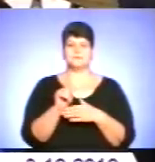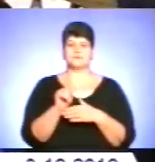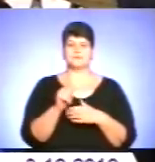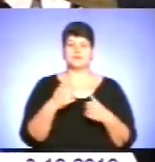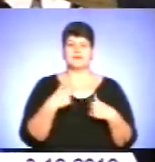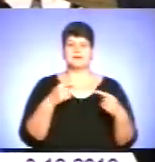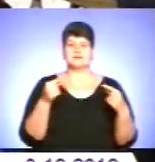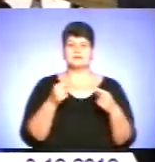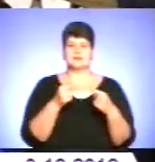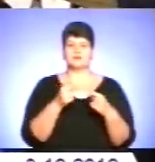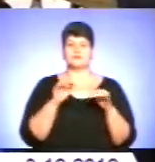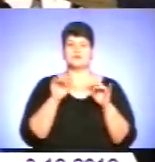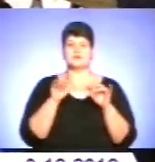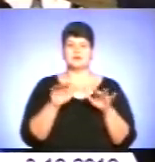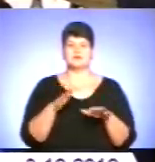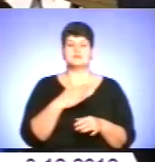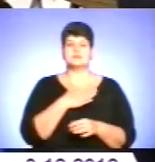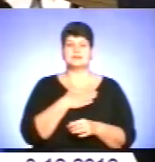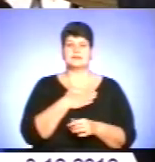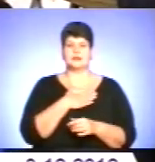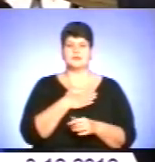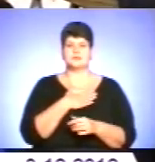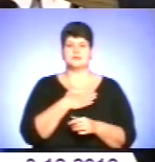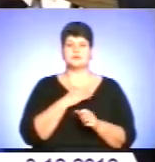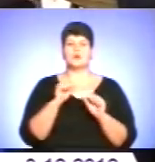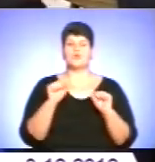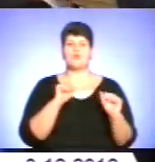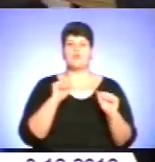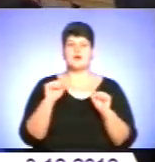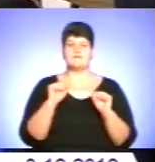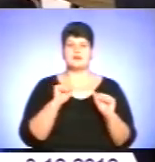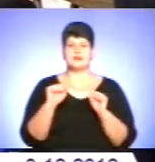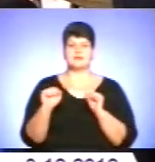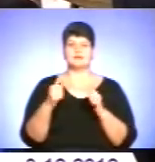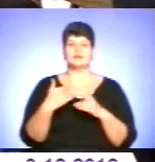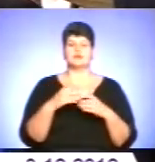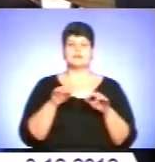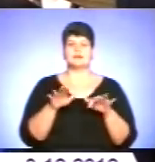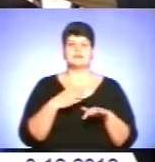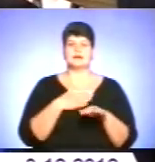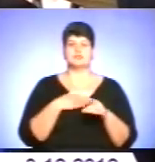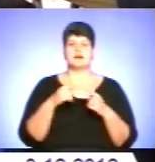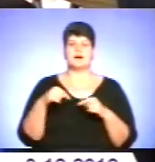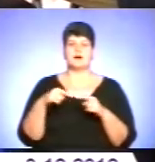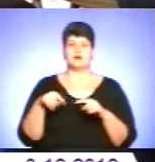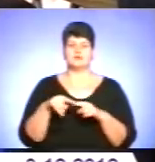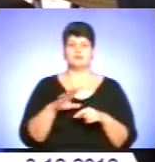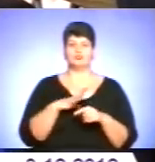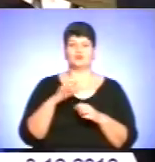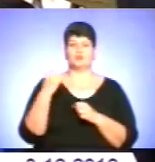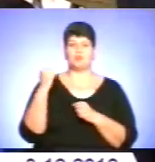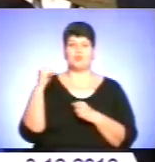стику діяльності наших управлінь, на стику діяльності наших галузей було б подолено